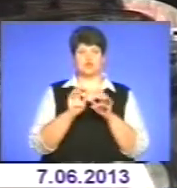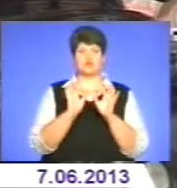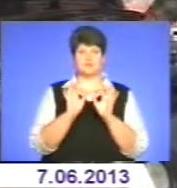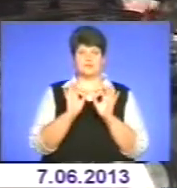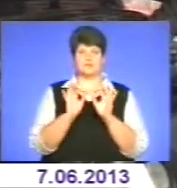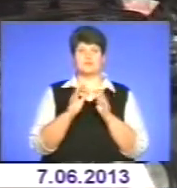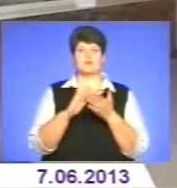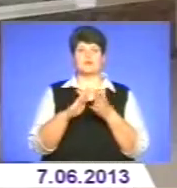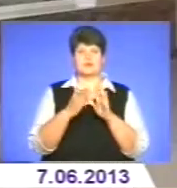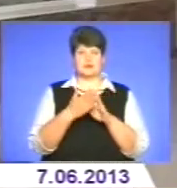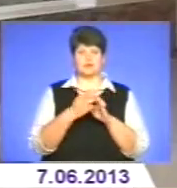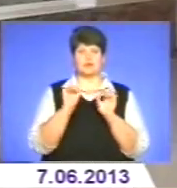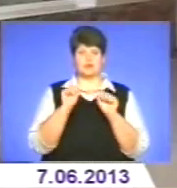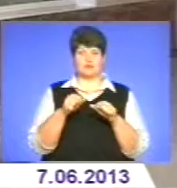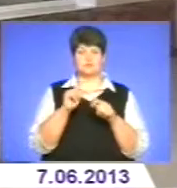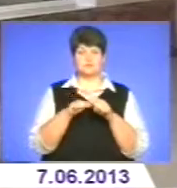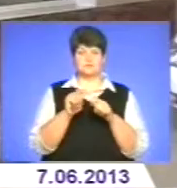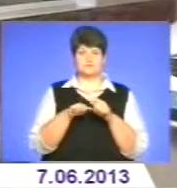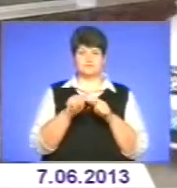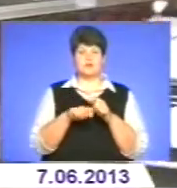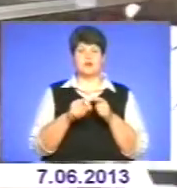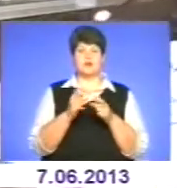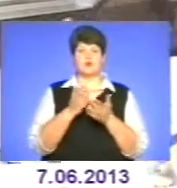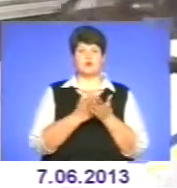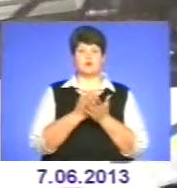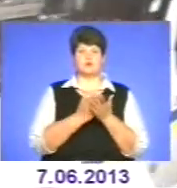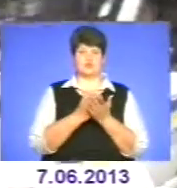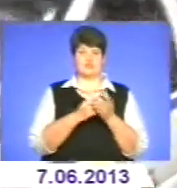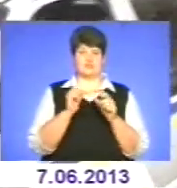та придатний до патрулювання і виконання оперативно-службових завдань.